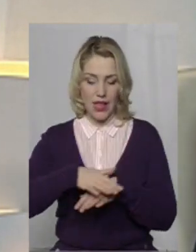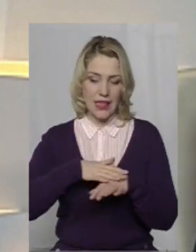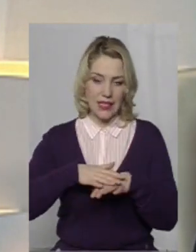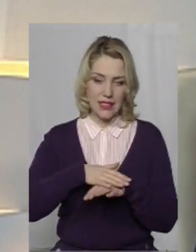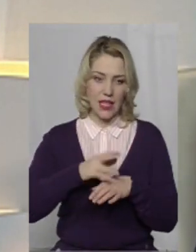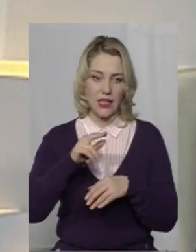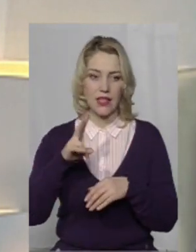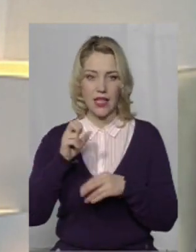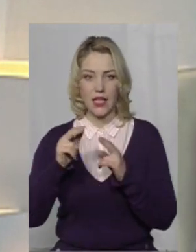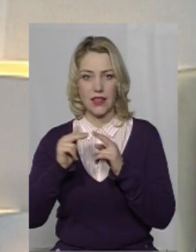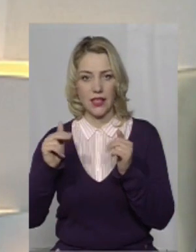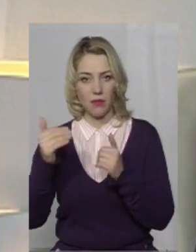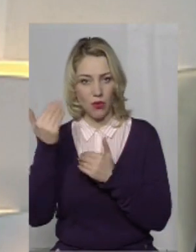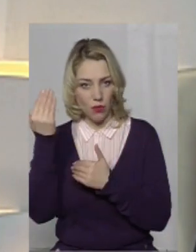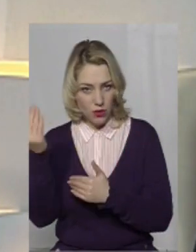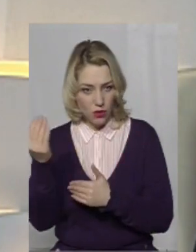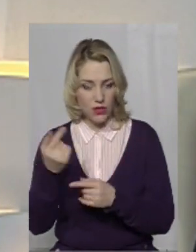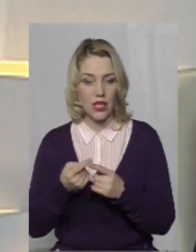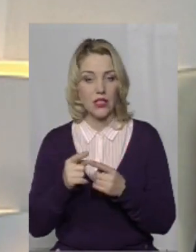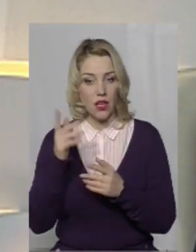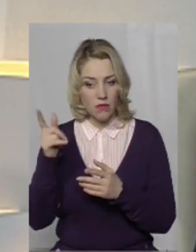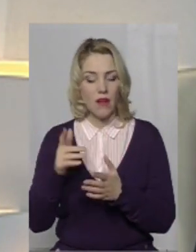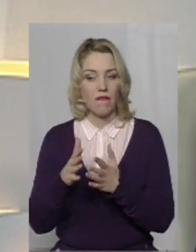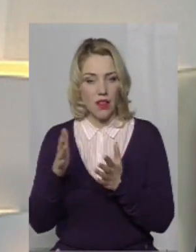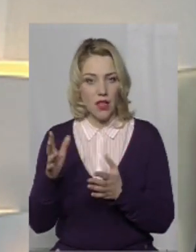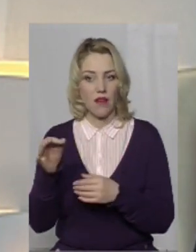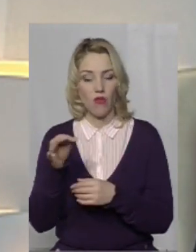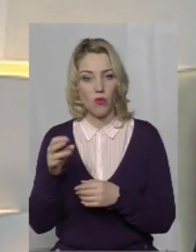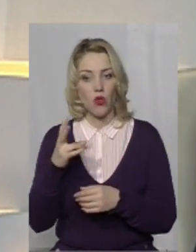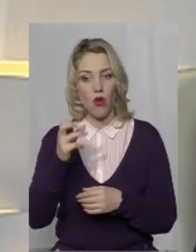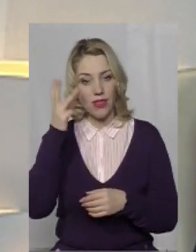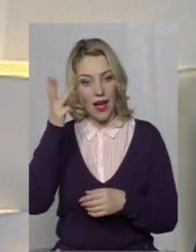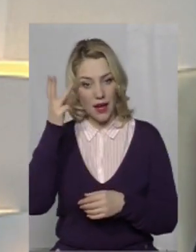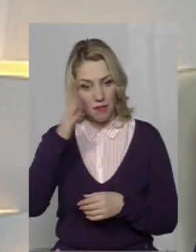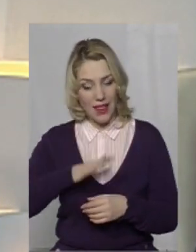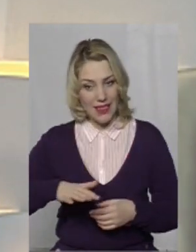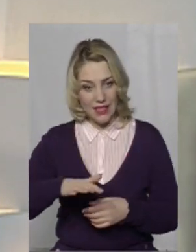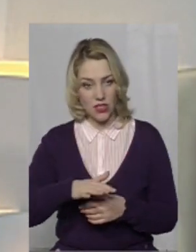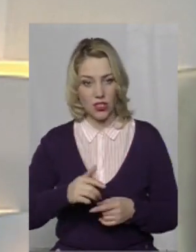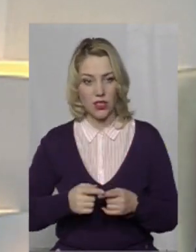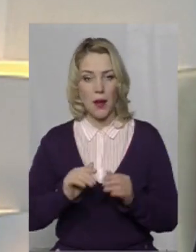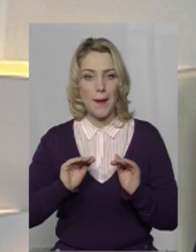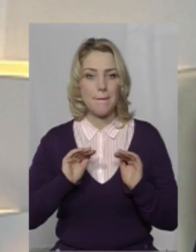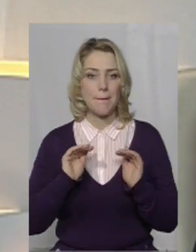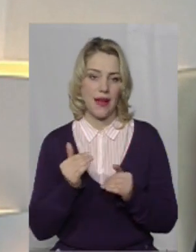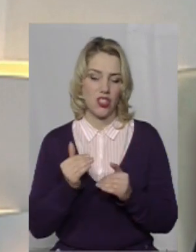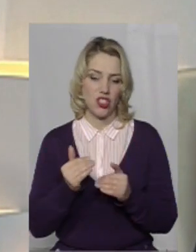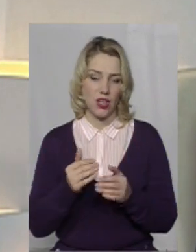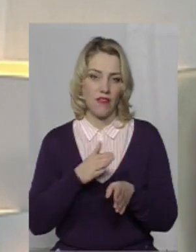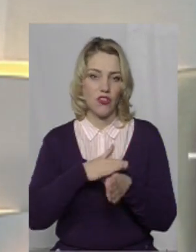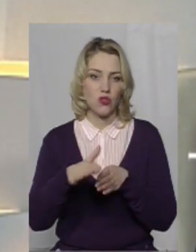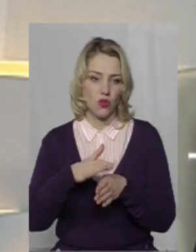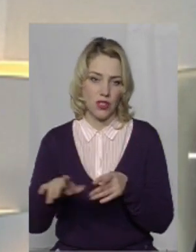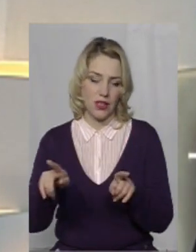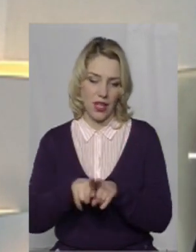Дніпропетровщині, хоча вона також там в цій області велика, але на Хмельниччині менше скоюється таких злочинів. Ну, в